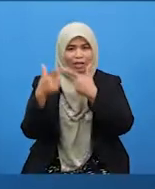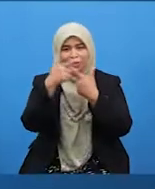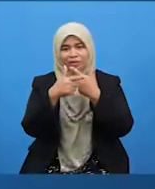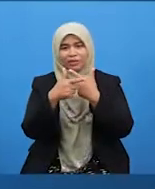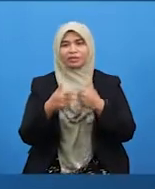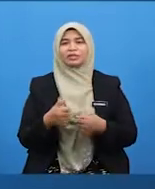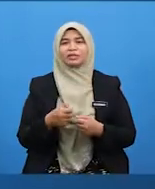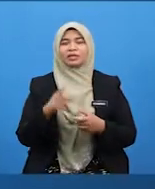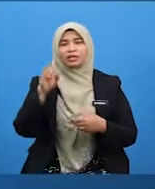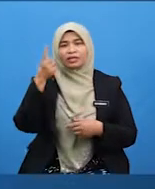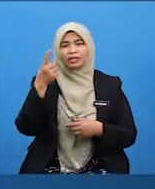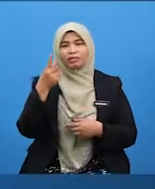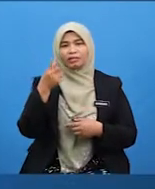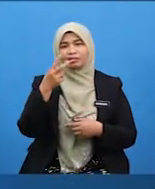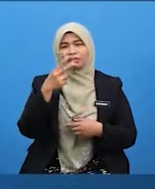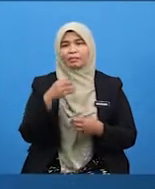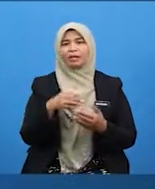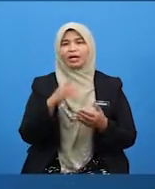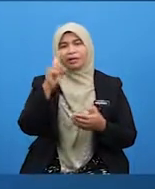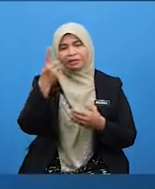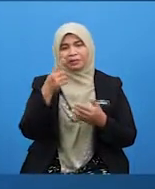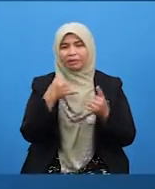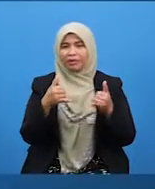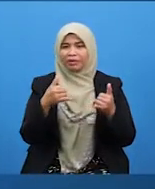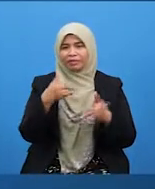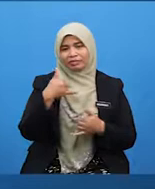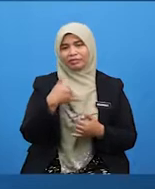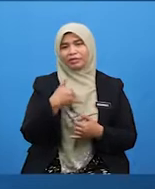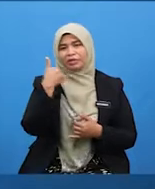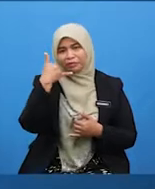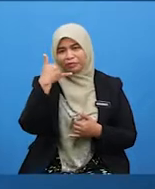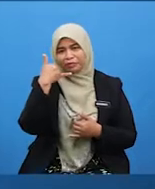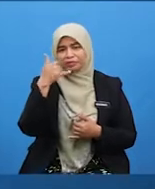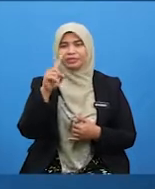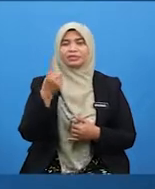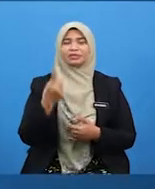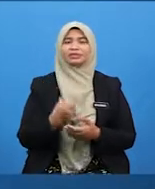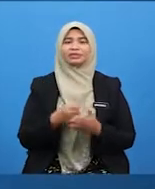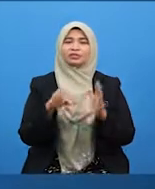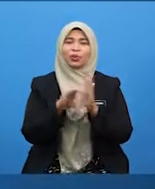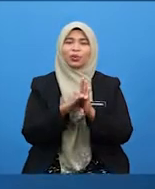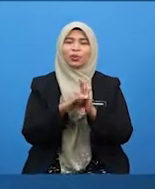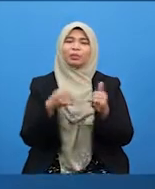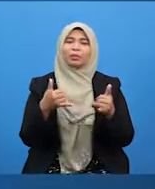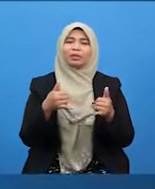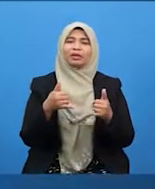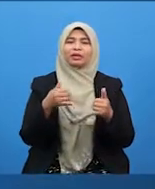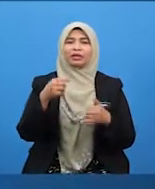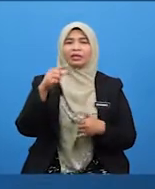hanya leka dengan aplikasi telefon. Contohnya, main game,